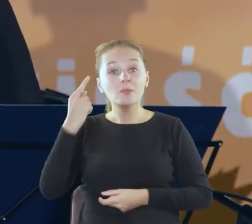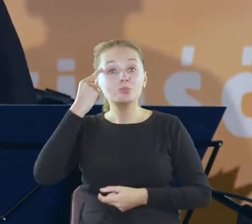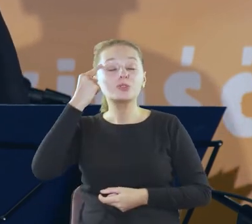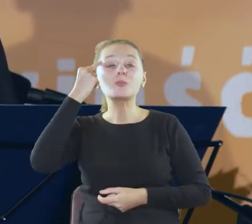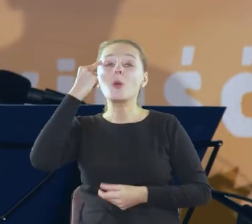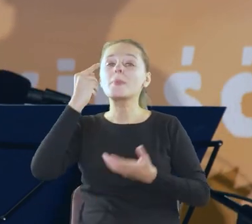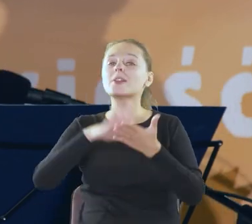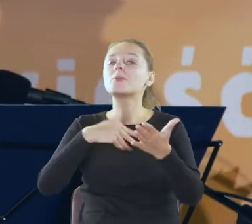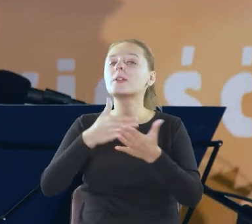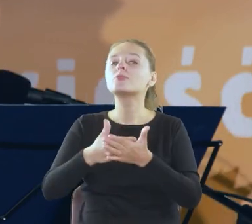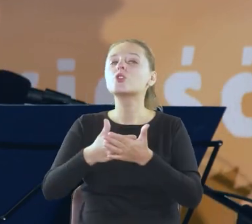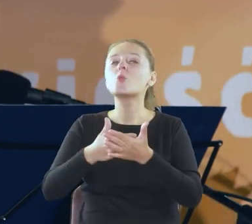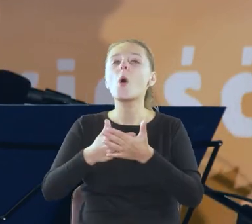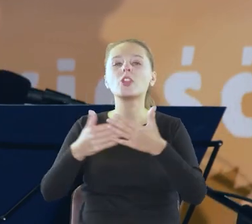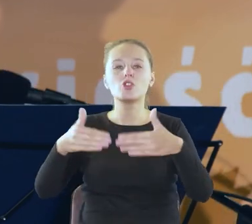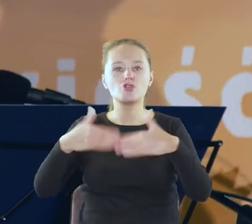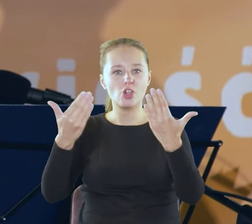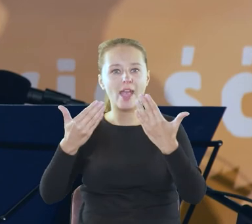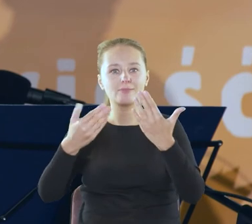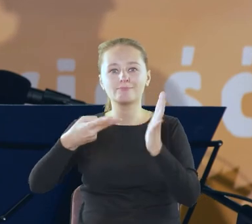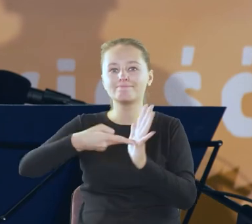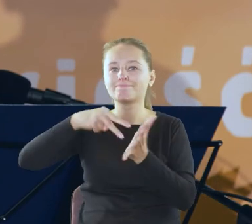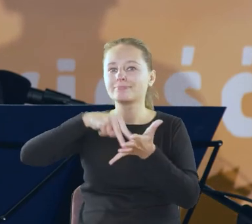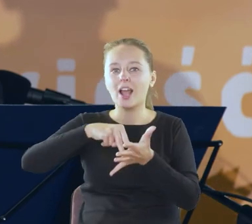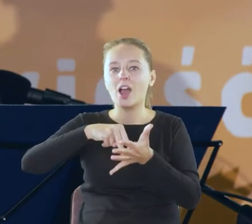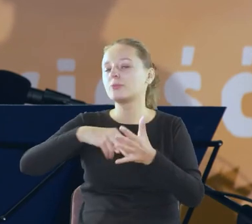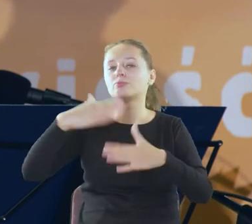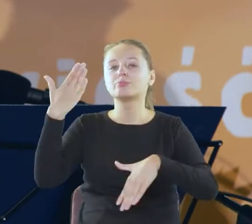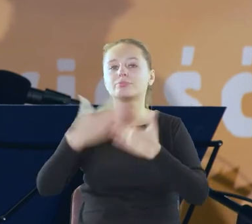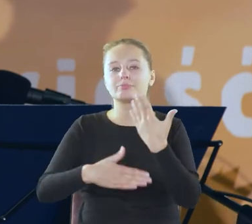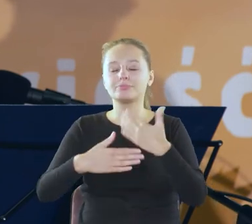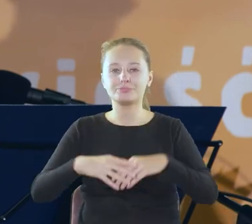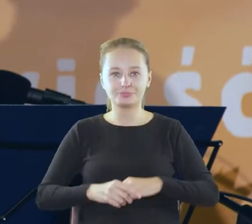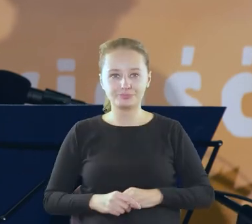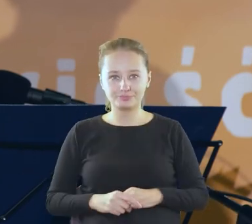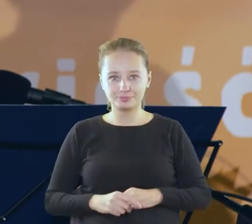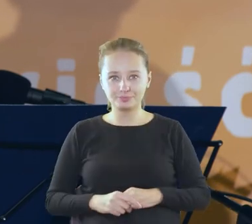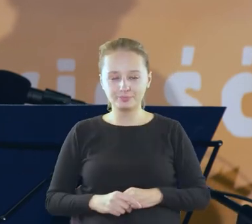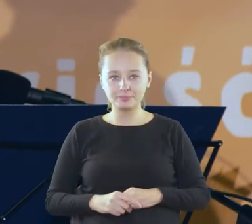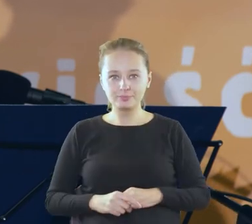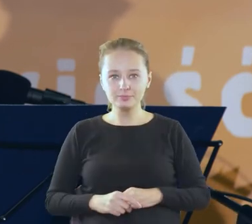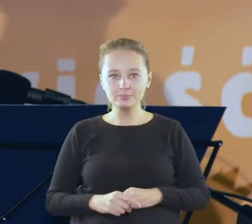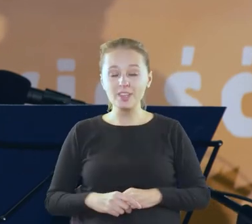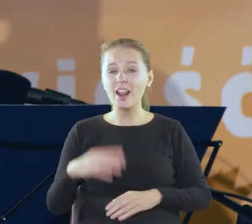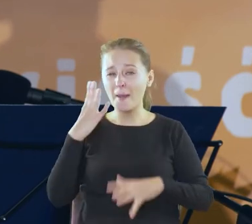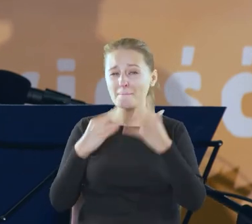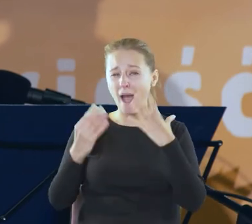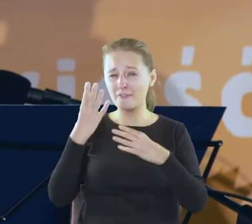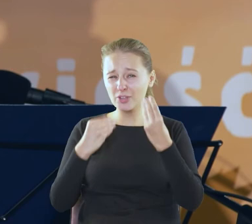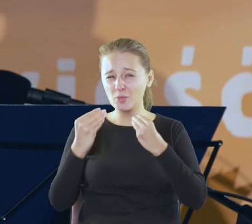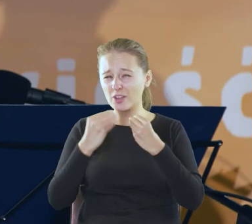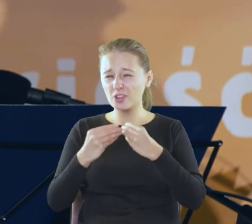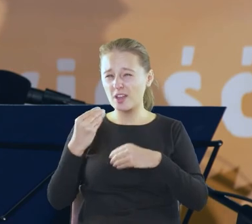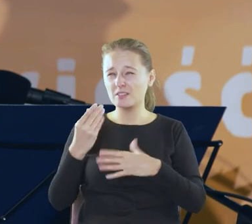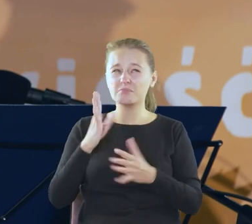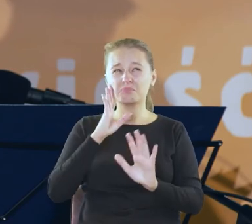w którym przestała tańczyć do szału w ogóle zawsze byłam mało skłonna a bawiłam się po raz ostatni w